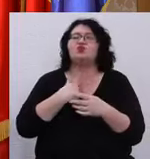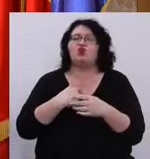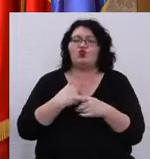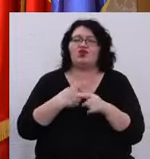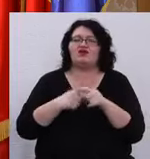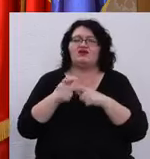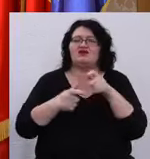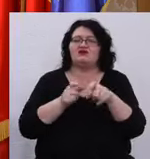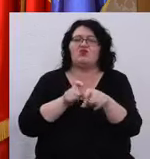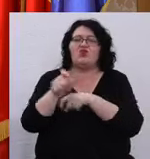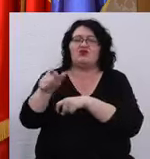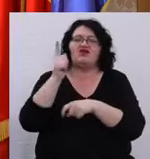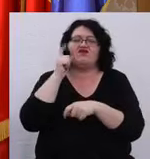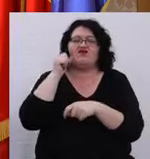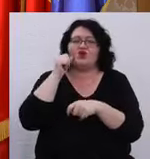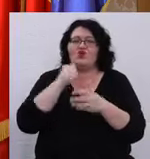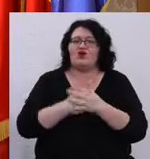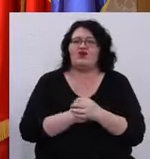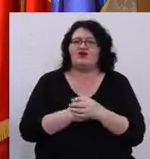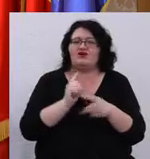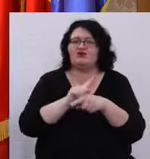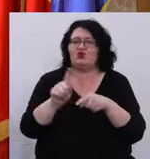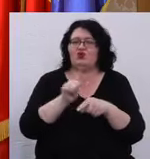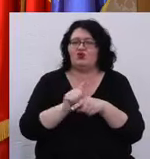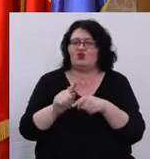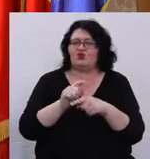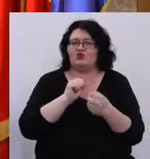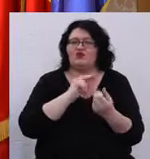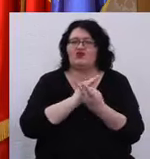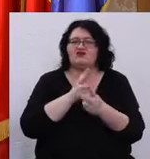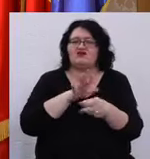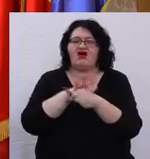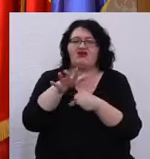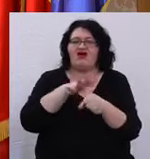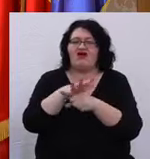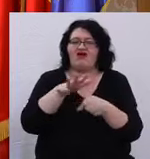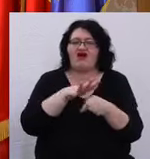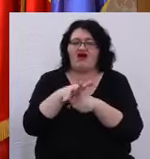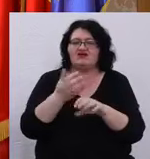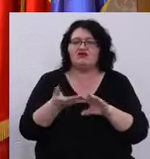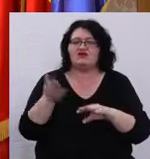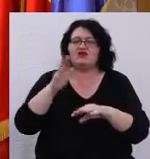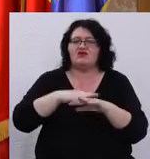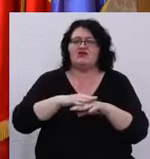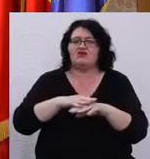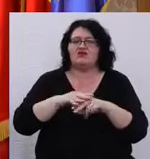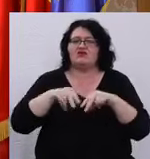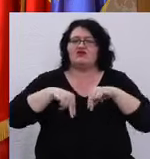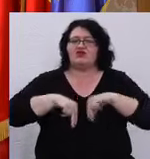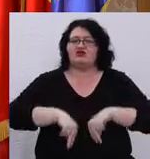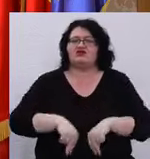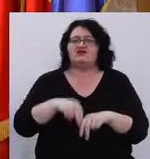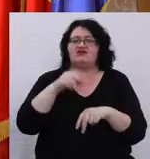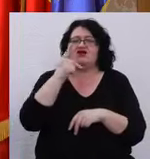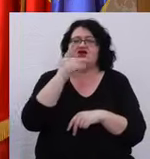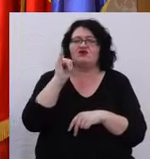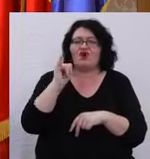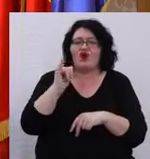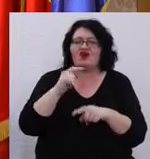și antisemitism. Sunt atacați președintele Iohannis,